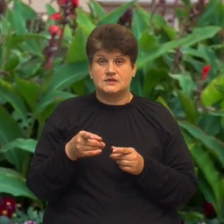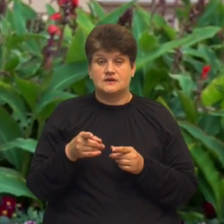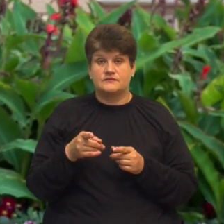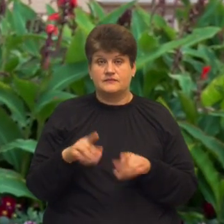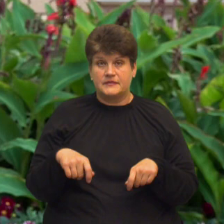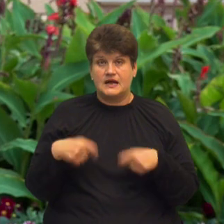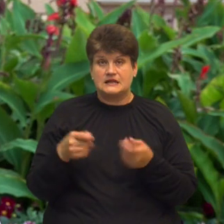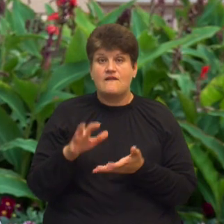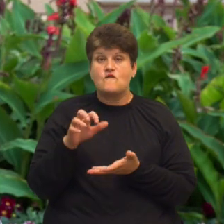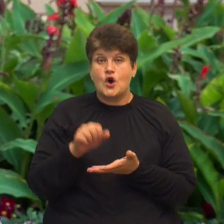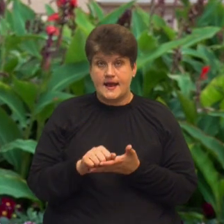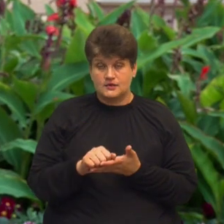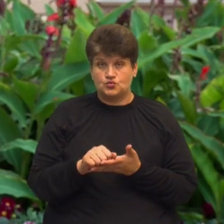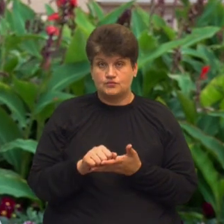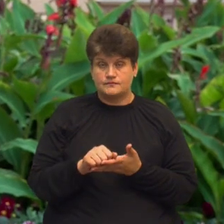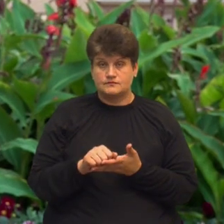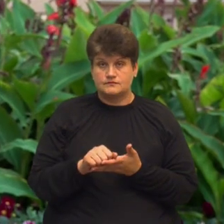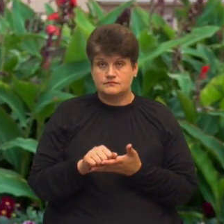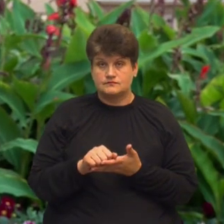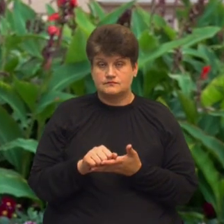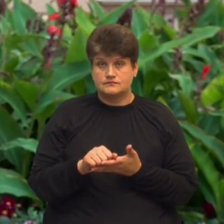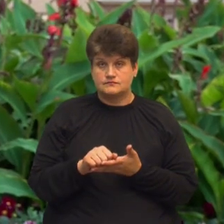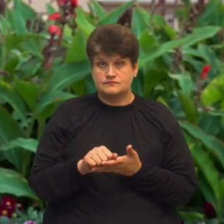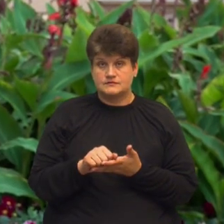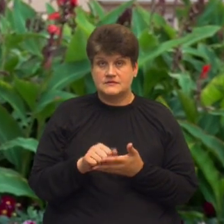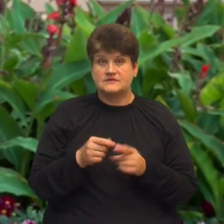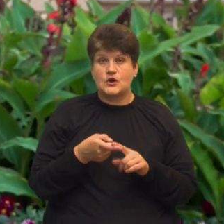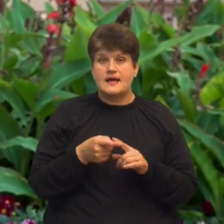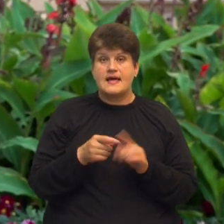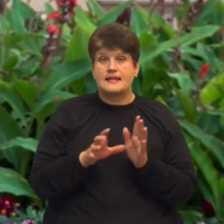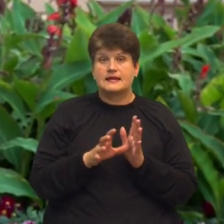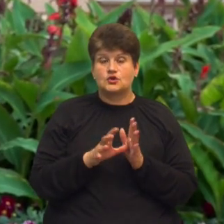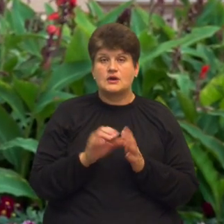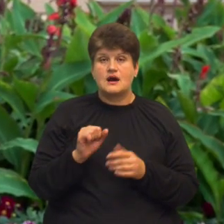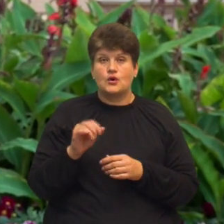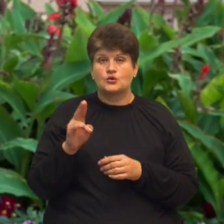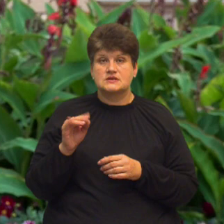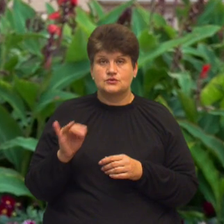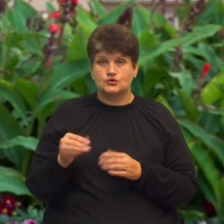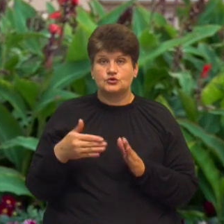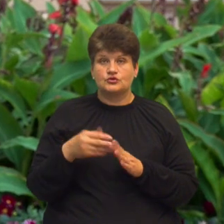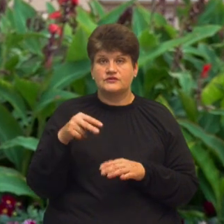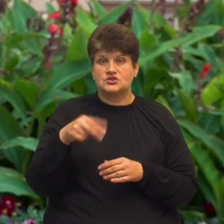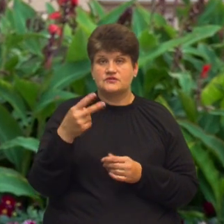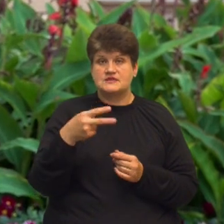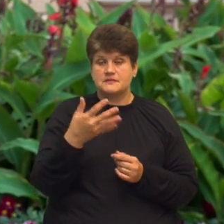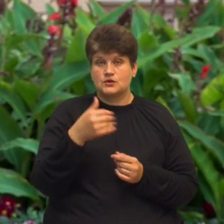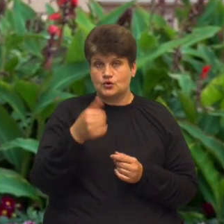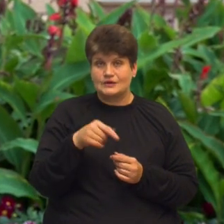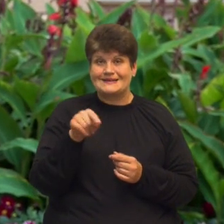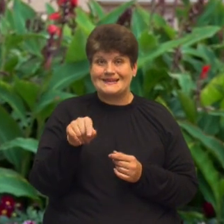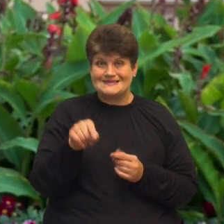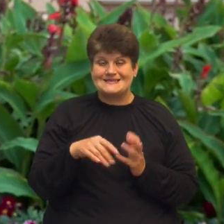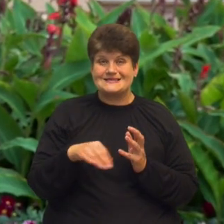оренду, була передана через електронний аукціон до 2025 року. На цій земельній